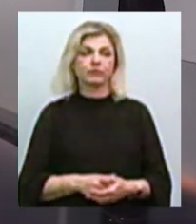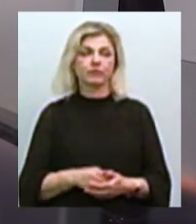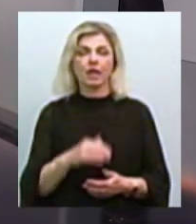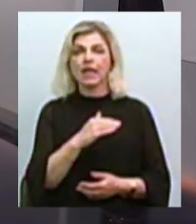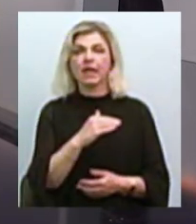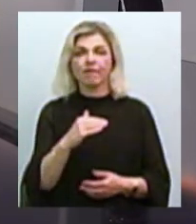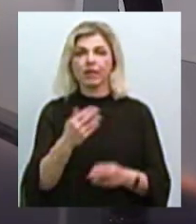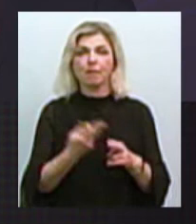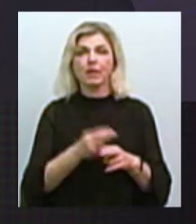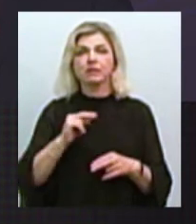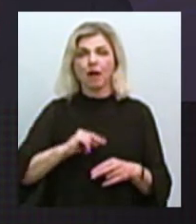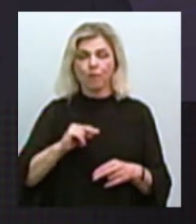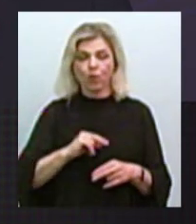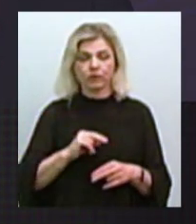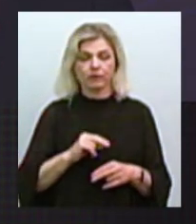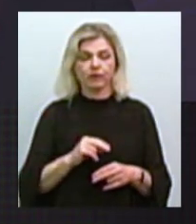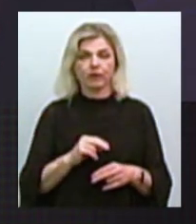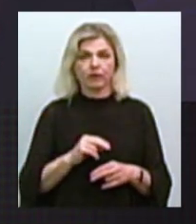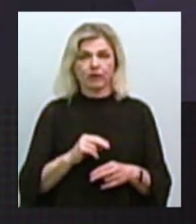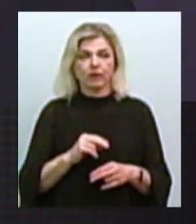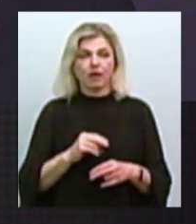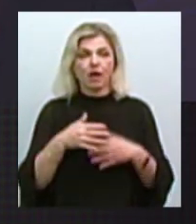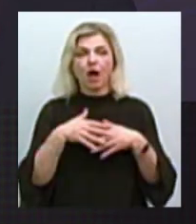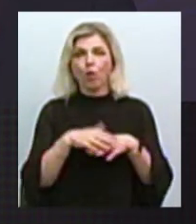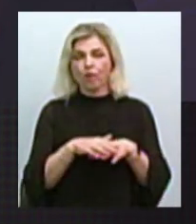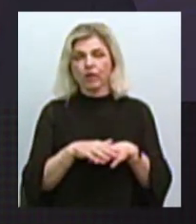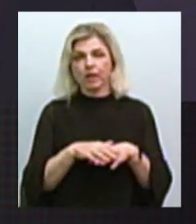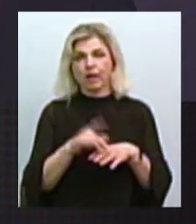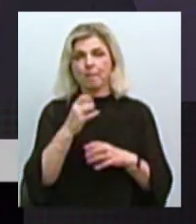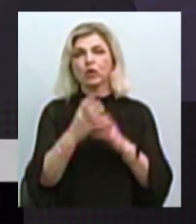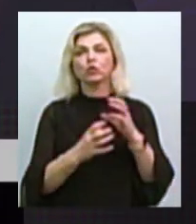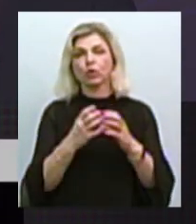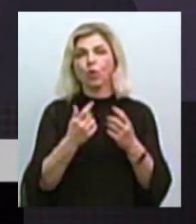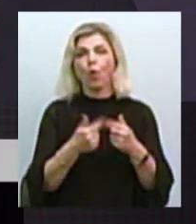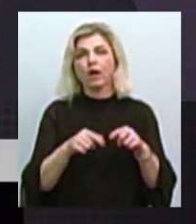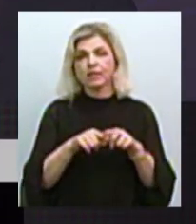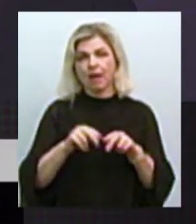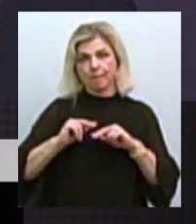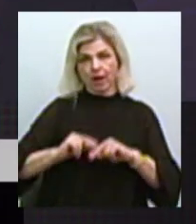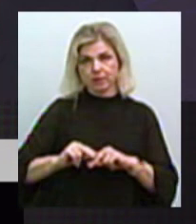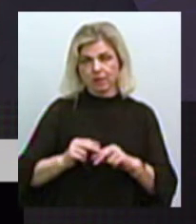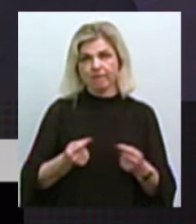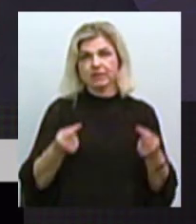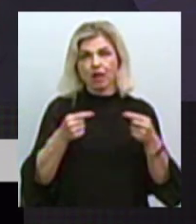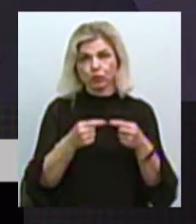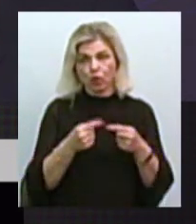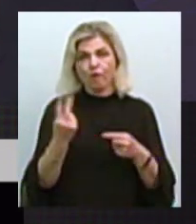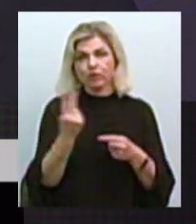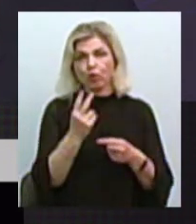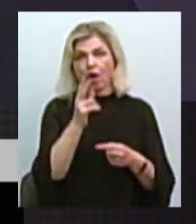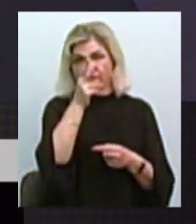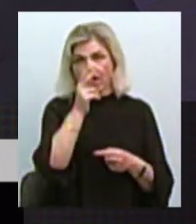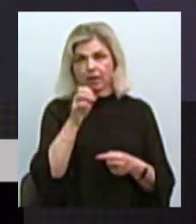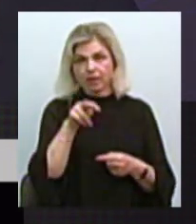безробіття, до цього можливо ми ще будемо повертатись розрахований за методологією міжнародної організації праці, становив у другому кварталі